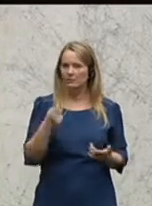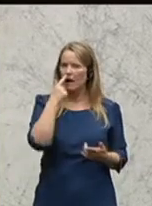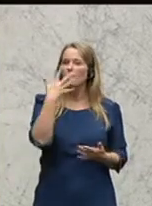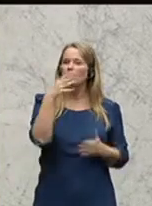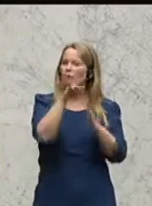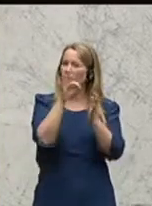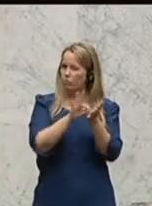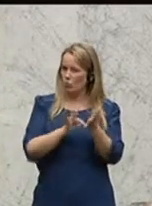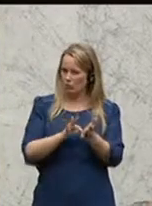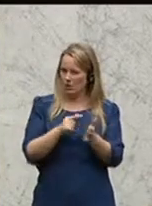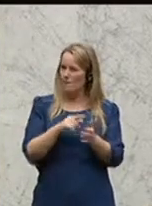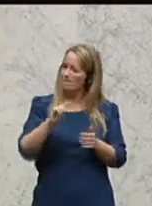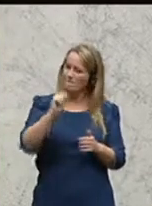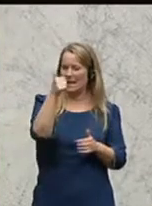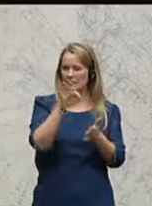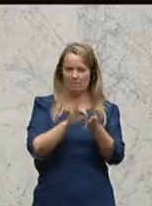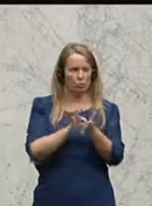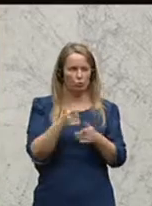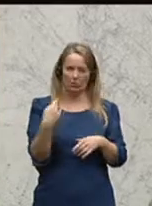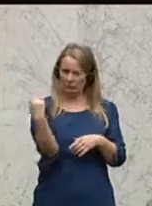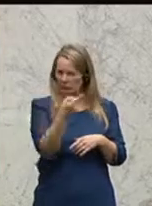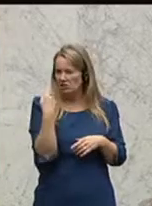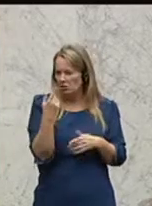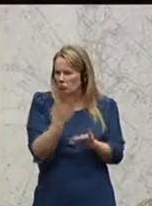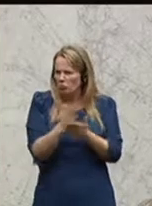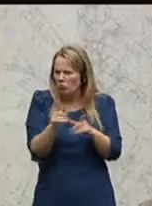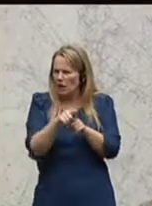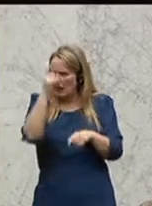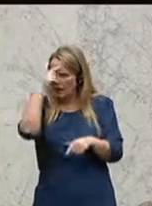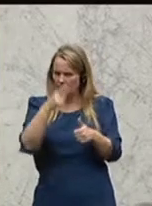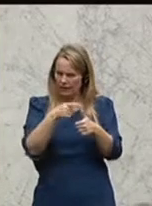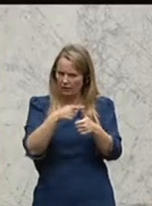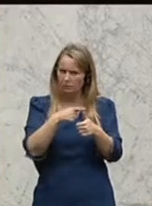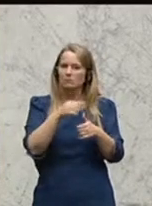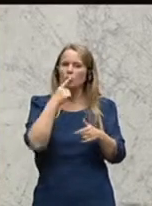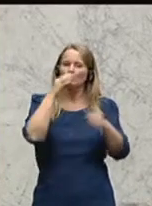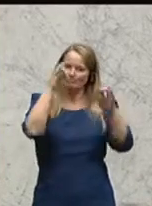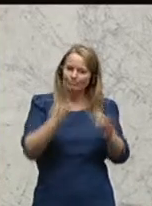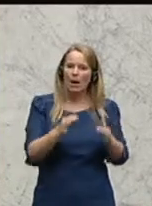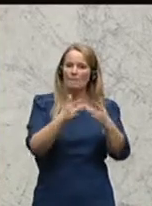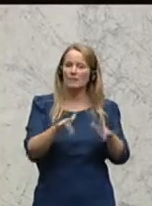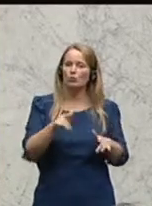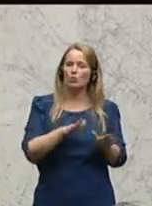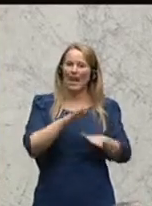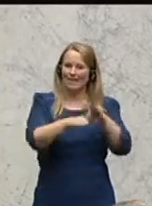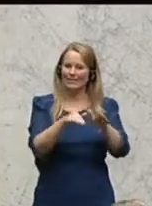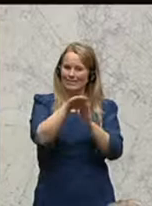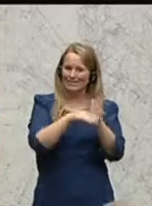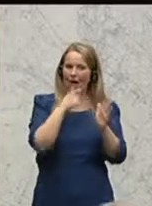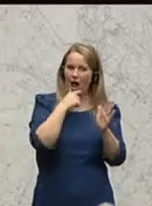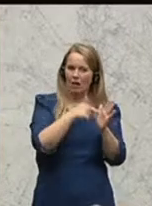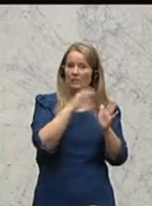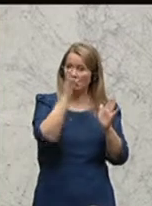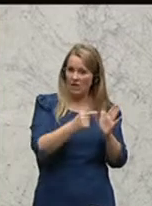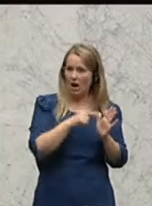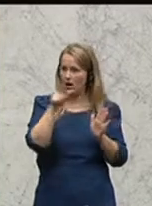Fünf-Punkte, meine Damen und Herren, in den meisten Punkten sind wir uns, glaube ich, einig. Auf der einen Seite die Angleichung des faktischen Pensionsantrittsalters an das Gesetzliche. Ich